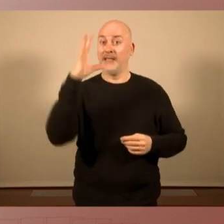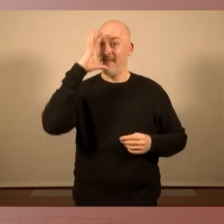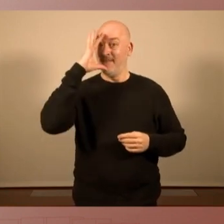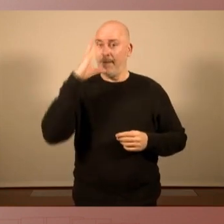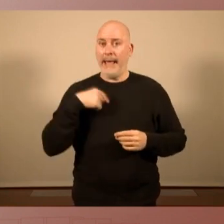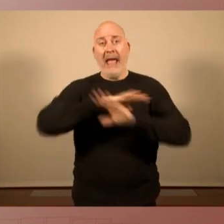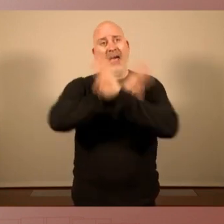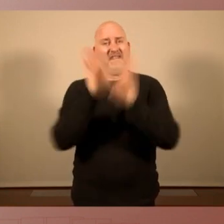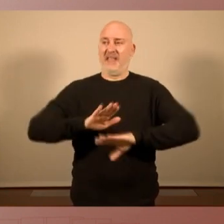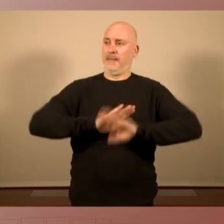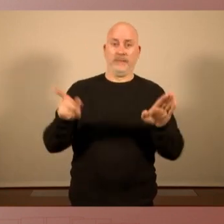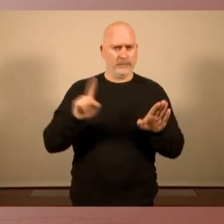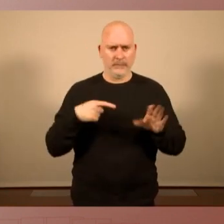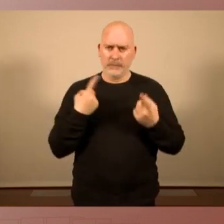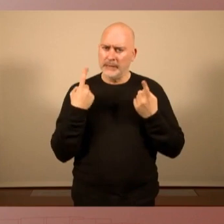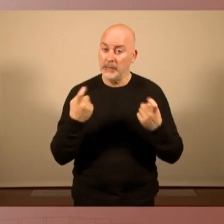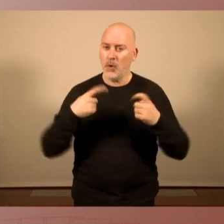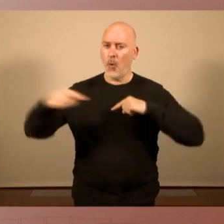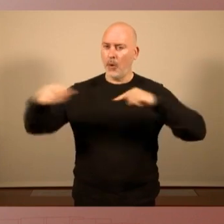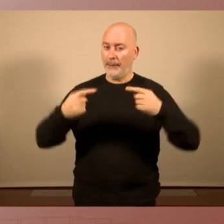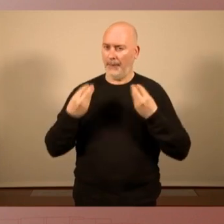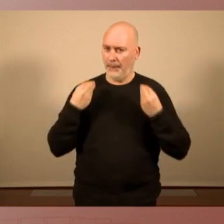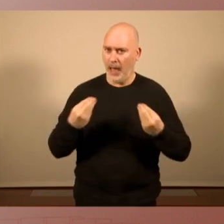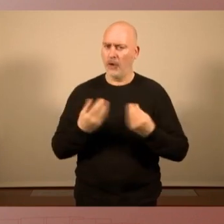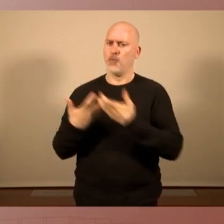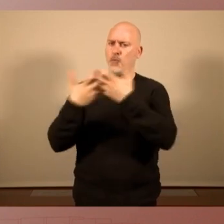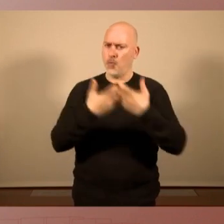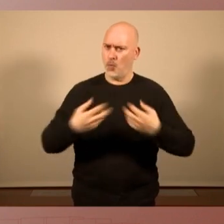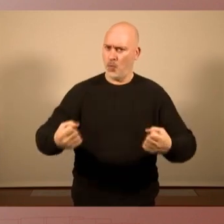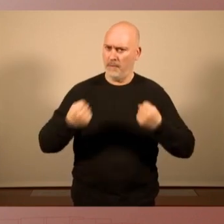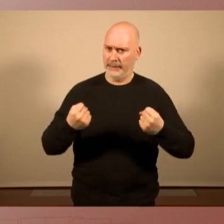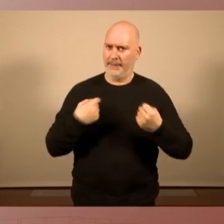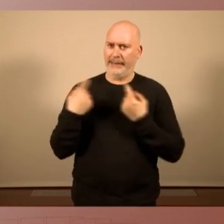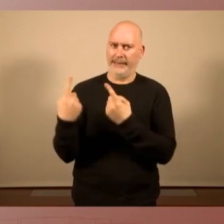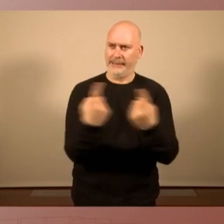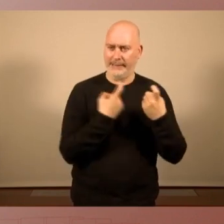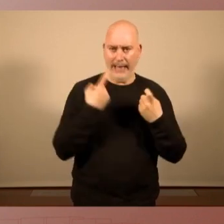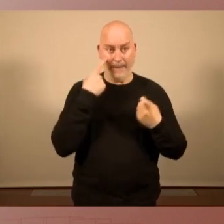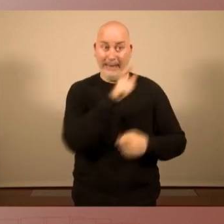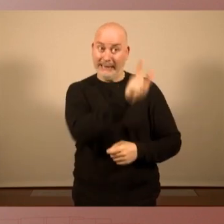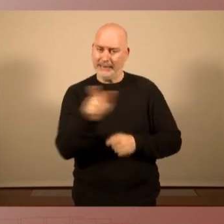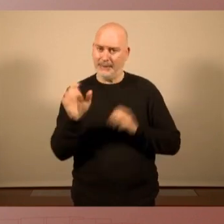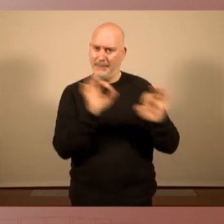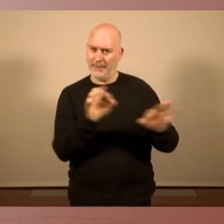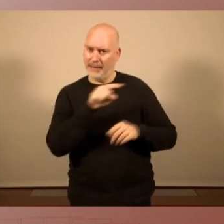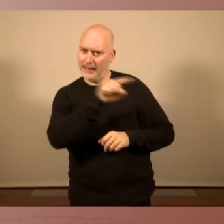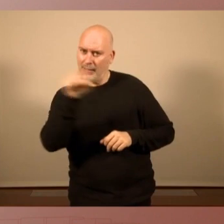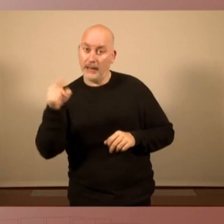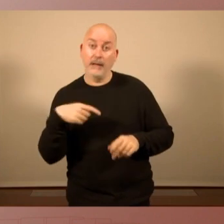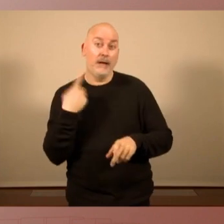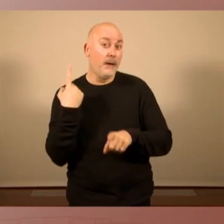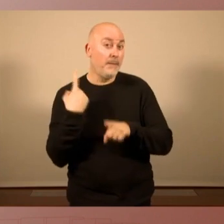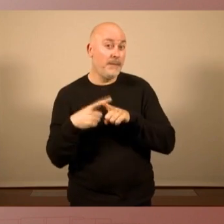necessitem organitzades ens necessitem combatives perquè realment tots aquells qui no